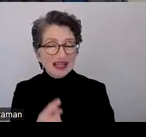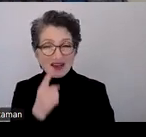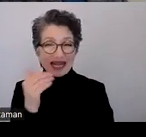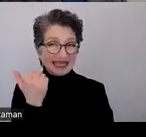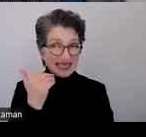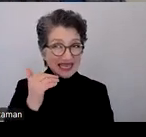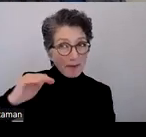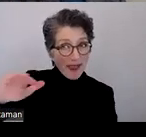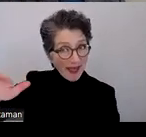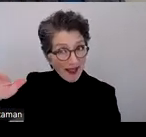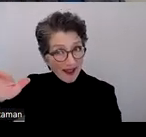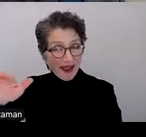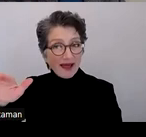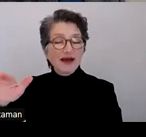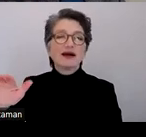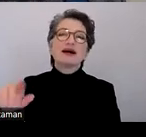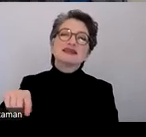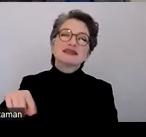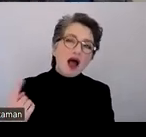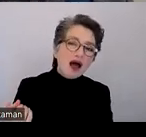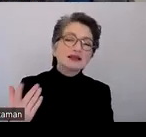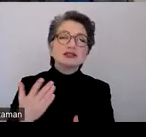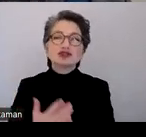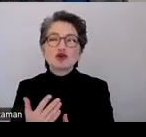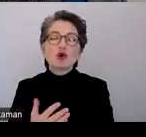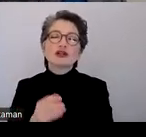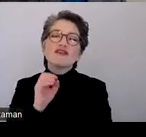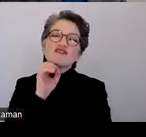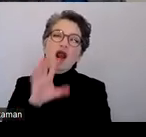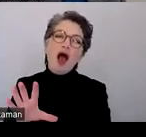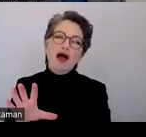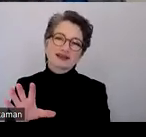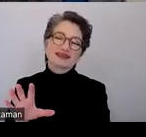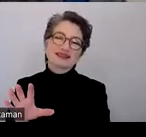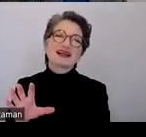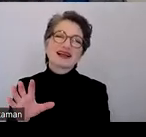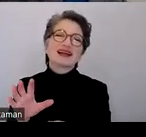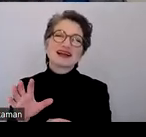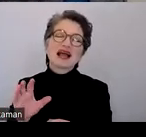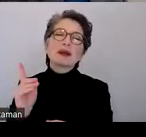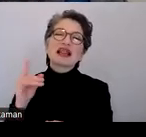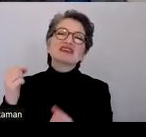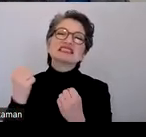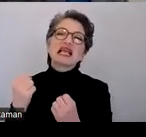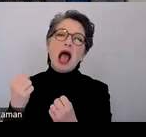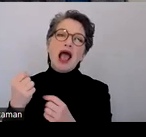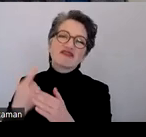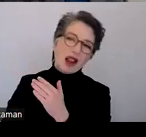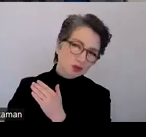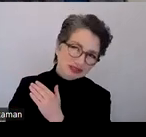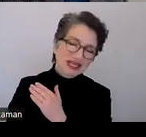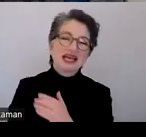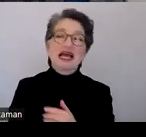-Mail versendet, dann hat man schon ein bisschen was preisgegeben von der Sicherheit, die man sich von PDF erhofft. Also ich persönlich